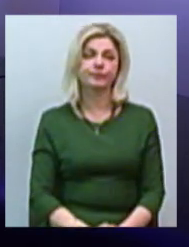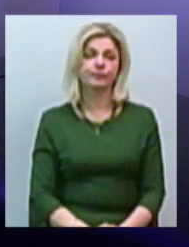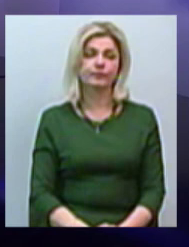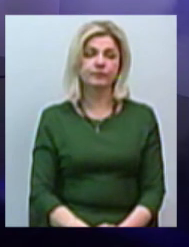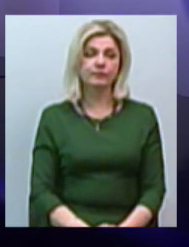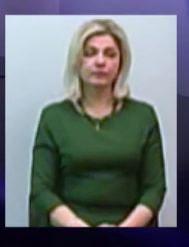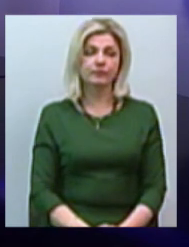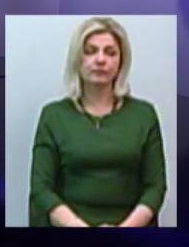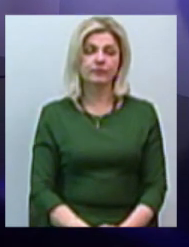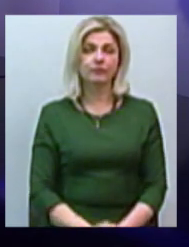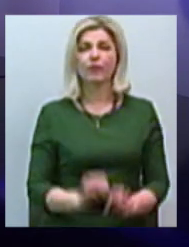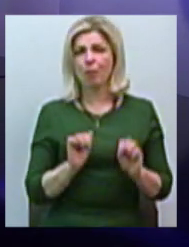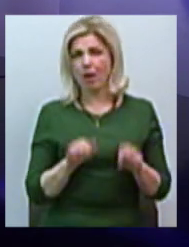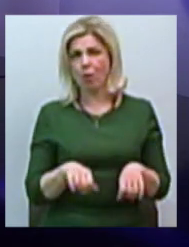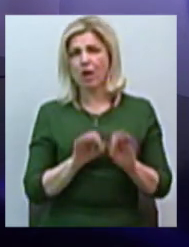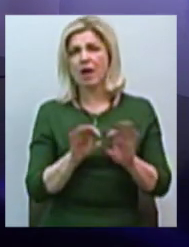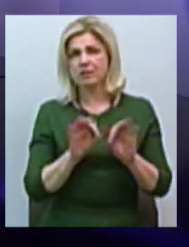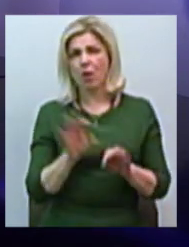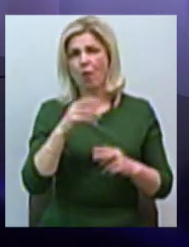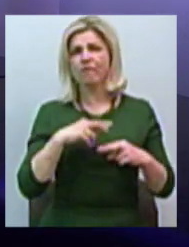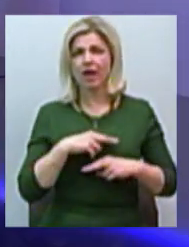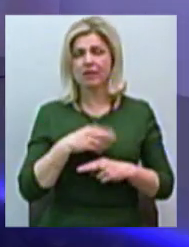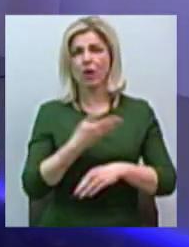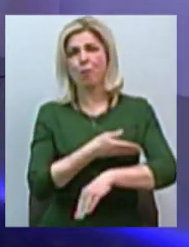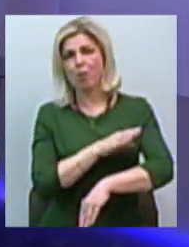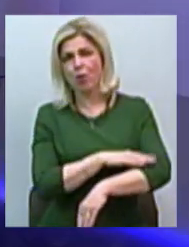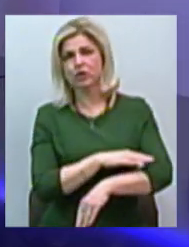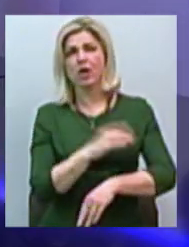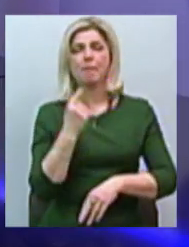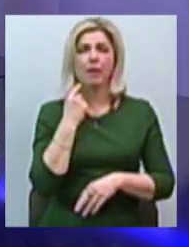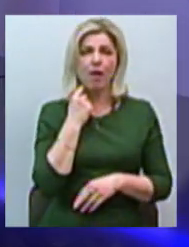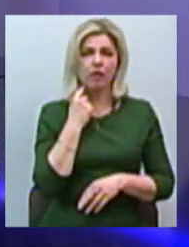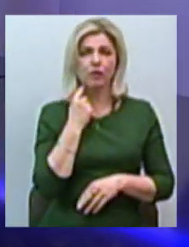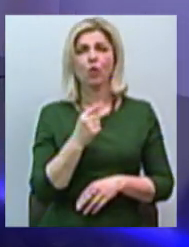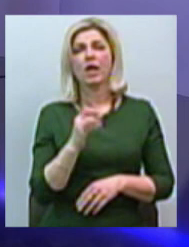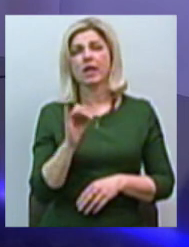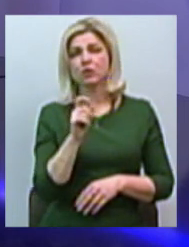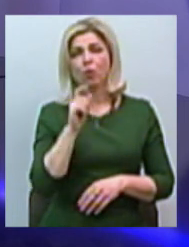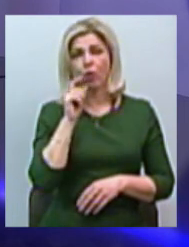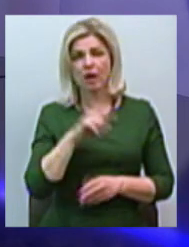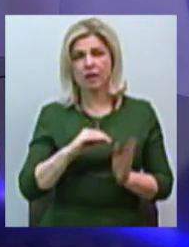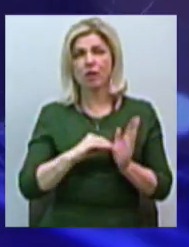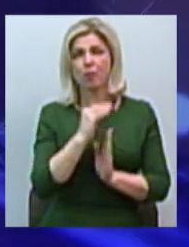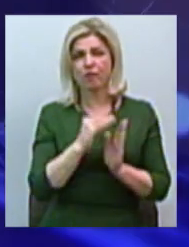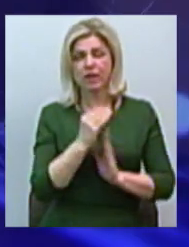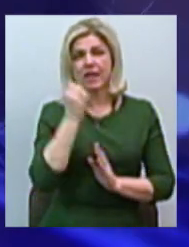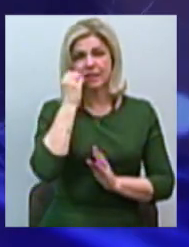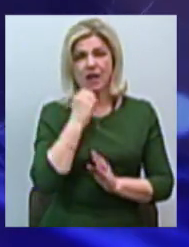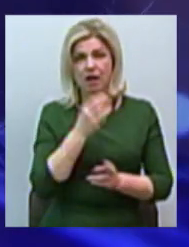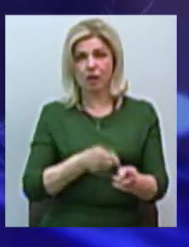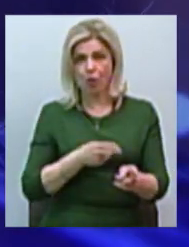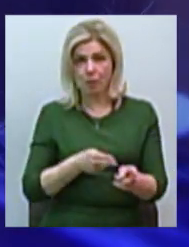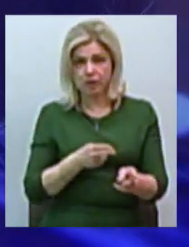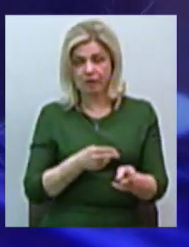Я можу розказувати щас про Венгрию, про Польщу, про Прибалтику, которую з України закупають старі локомотиви,